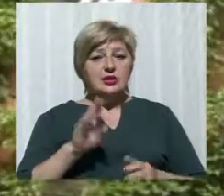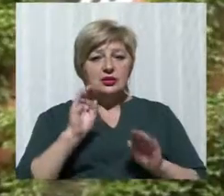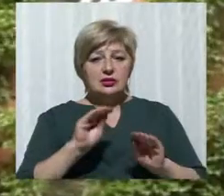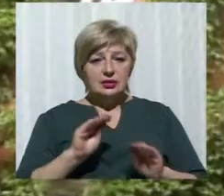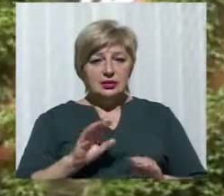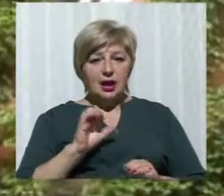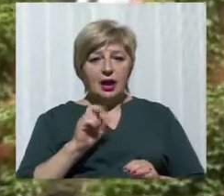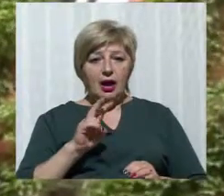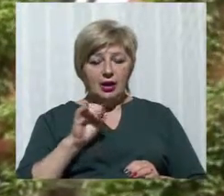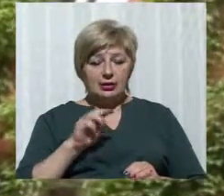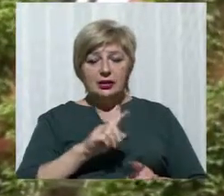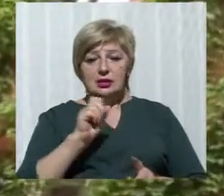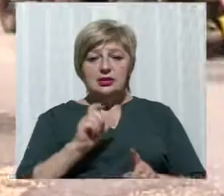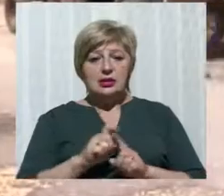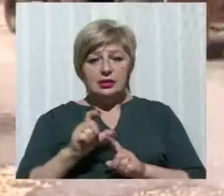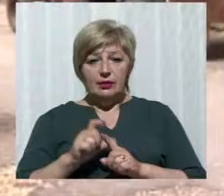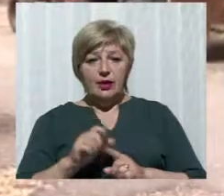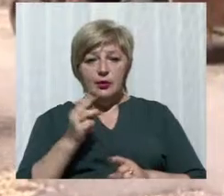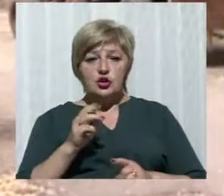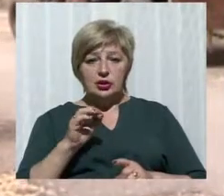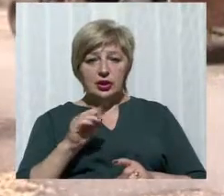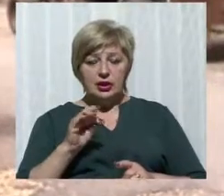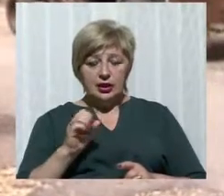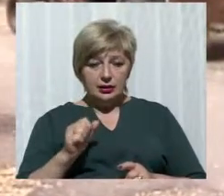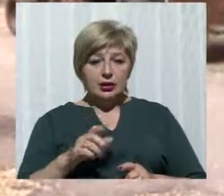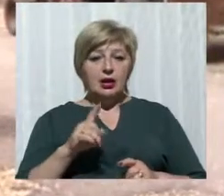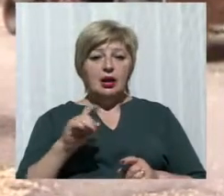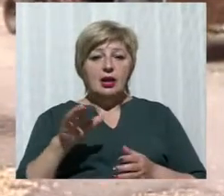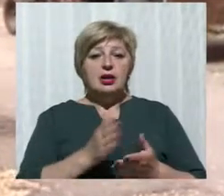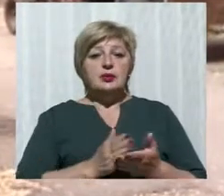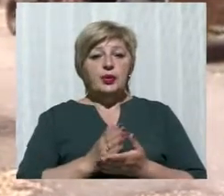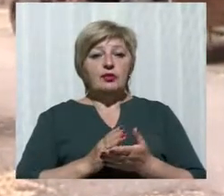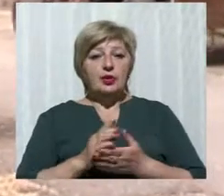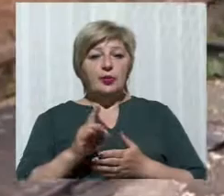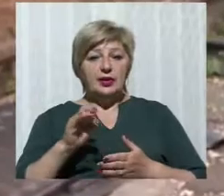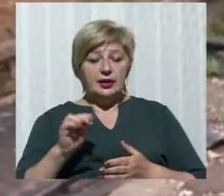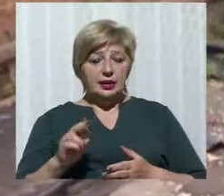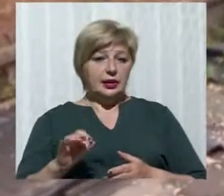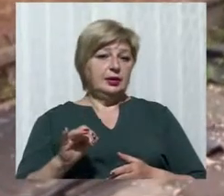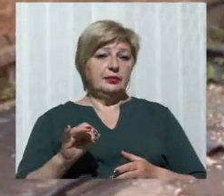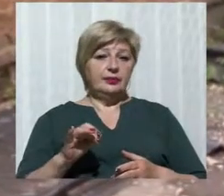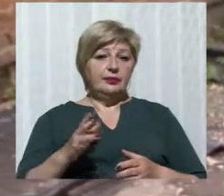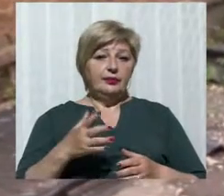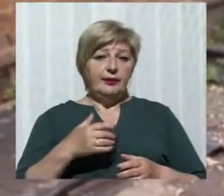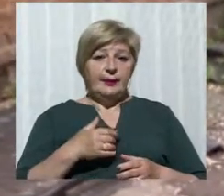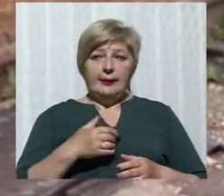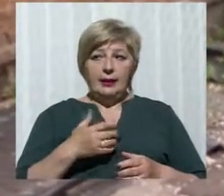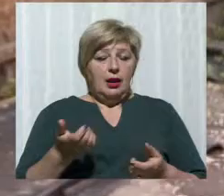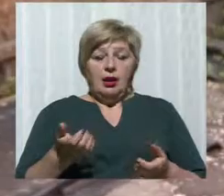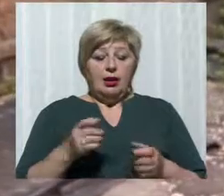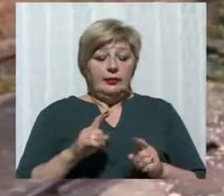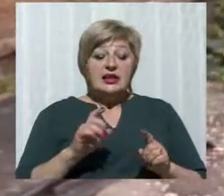За словами Олександра Шинкаренка, співробітники ТОВ «Дивобуд», на балансі якого перебуває будинок, зі складеним актом мешканців не